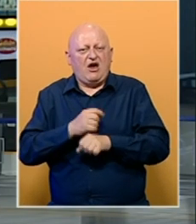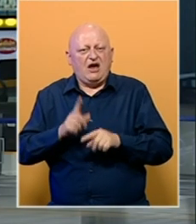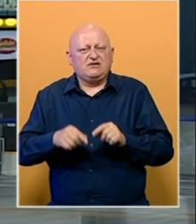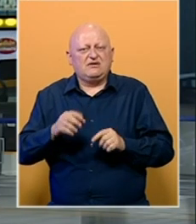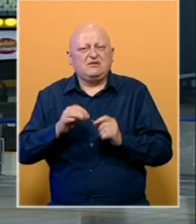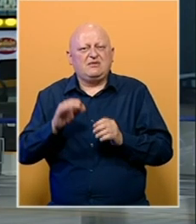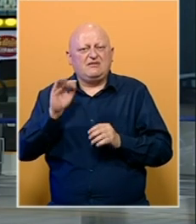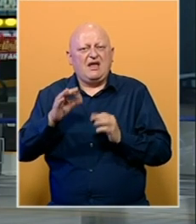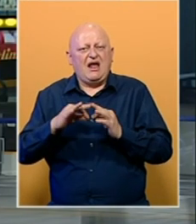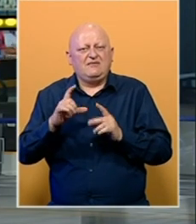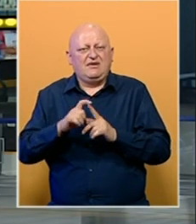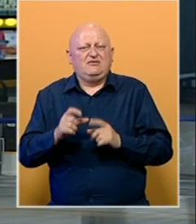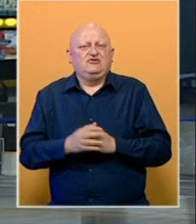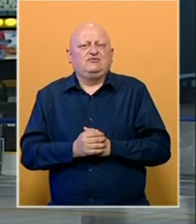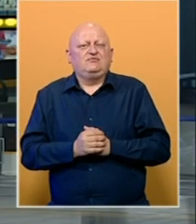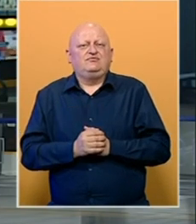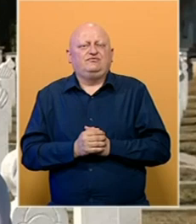Biljana izvještava Alem Dedić.